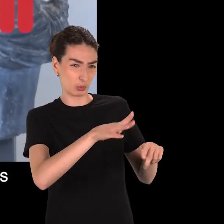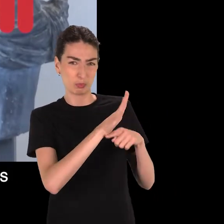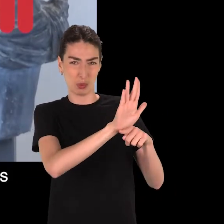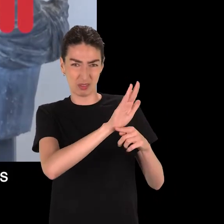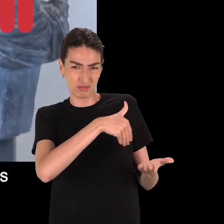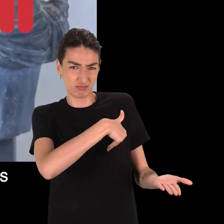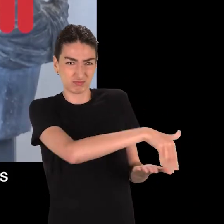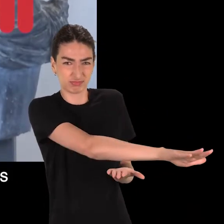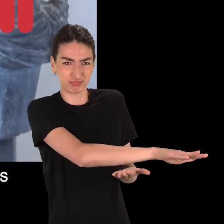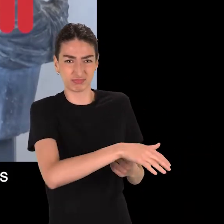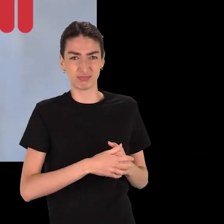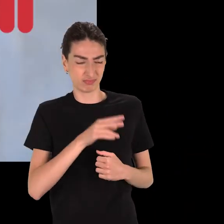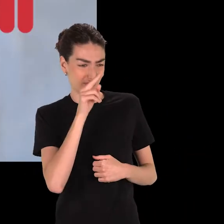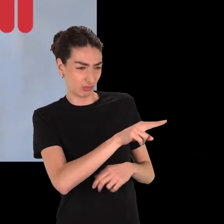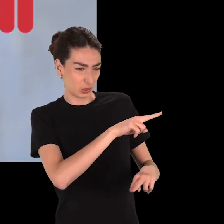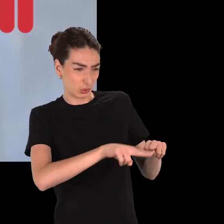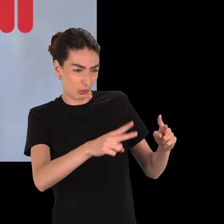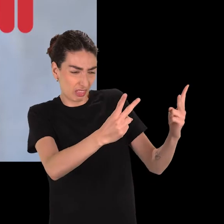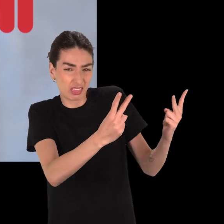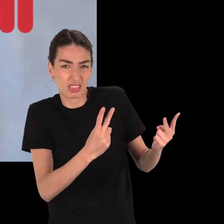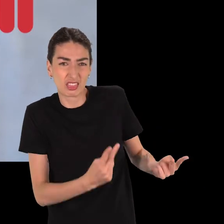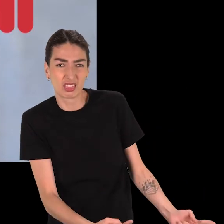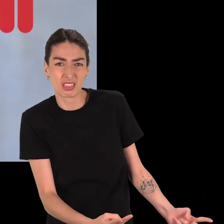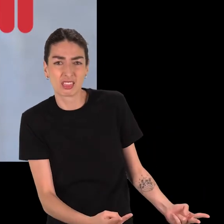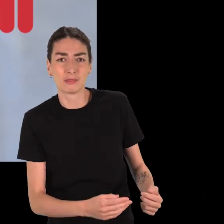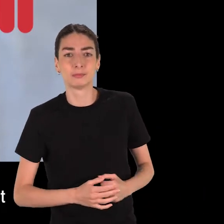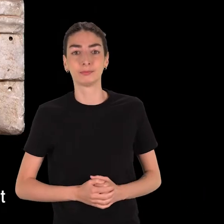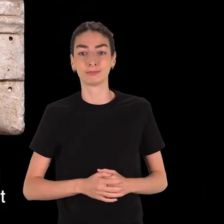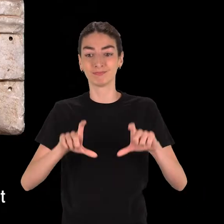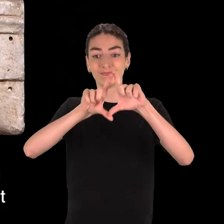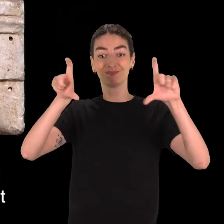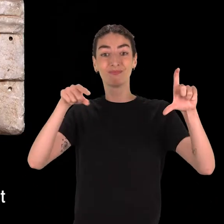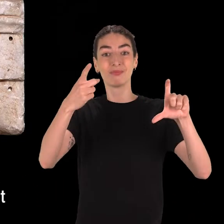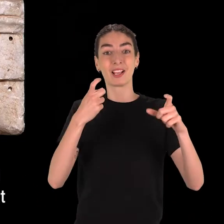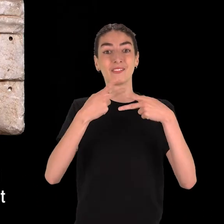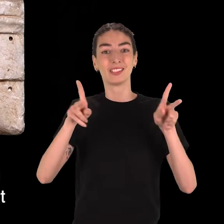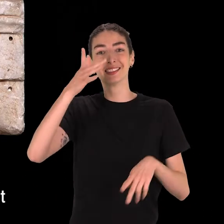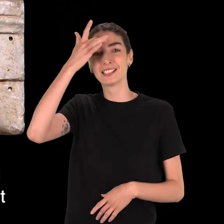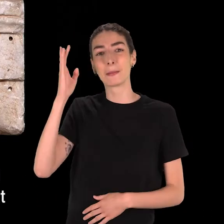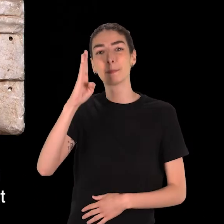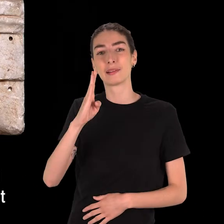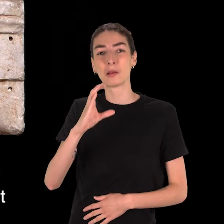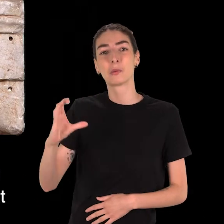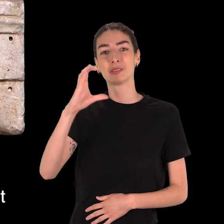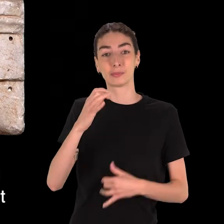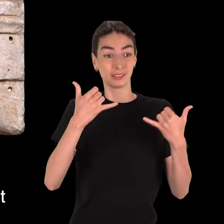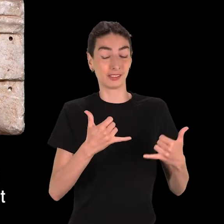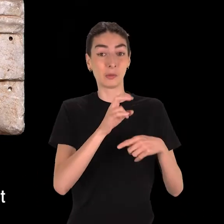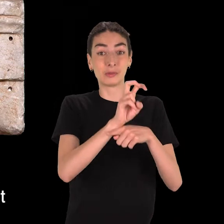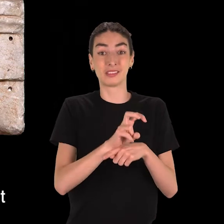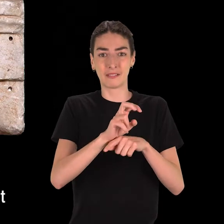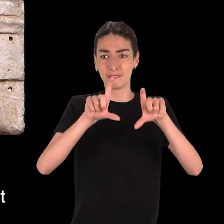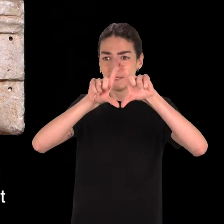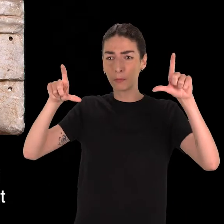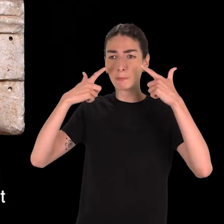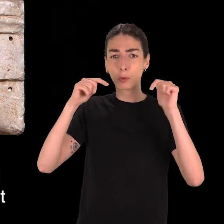montrer qu'ils sont exclus du monde cultivé. Cette nudité est alors perçue comme dégradante. Sur ce relief, qui provient de Saint-Bertrand-de-Comminge et qui est conservé